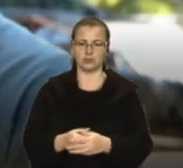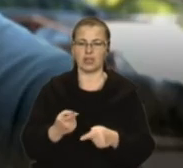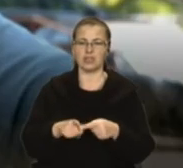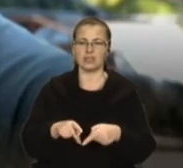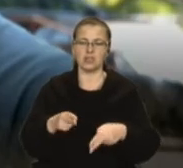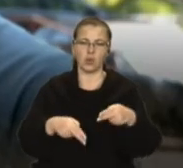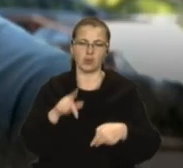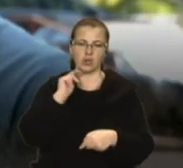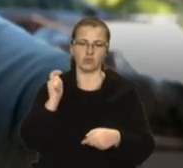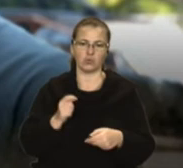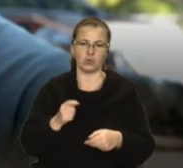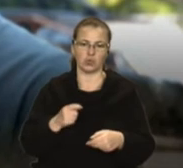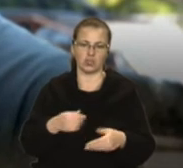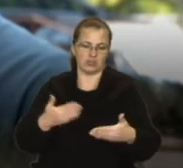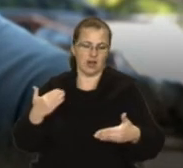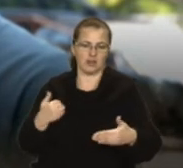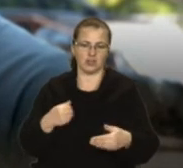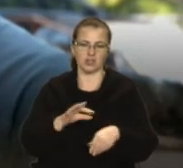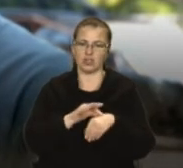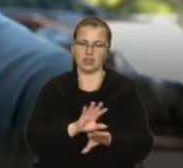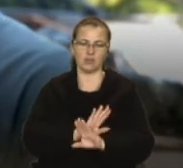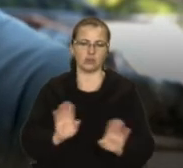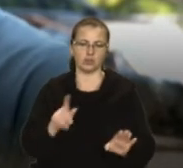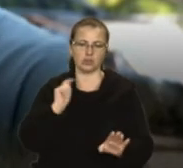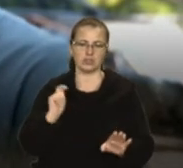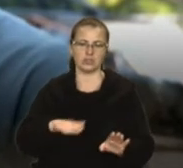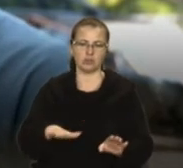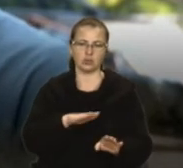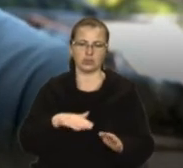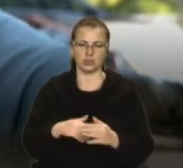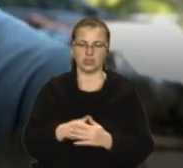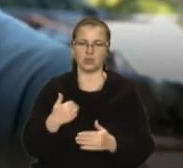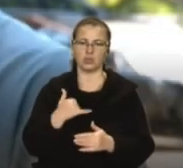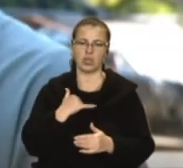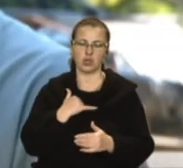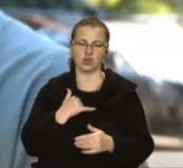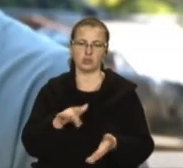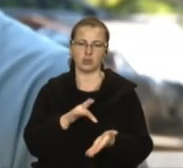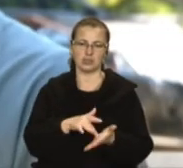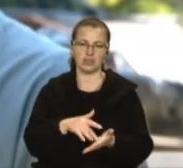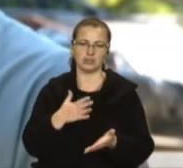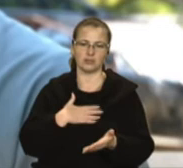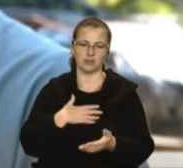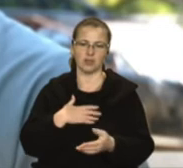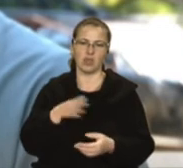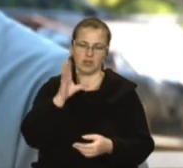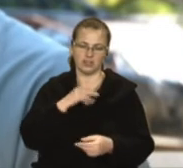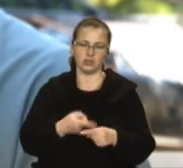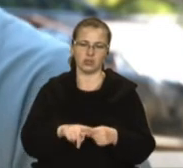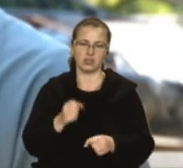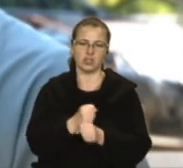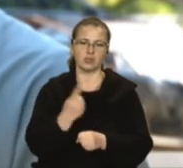операції в Україні до цього часу не проводилися. В нашому центрі нам вдалося це зробити вперше.